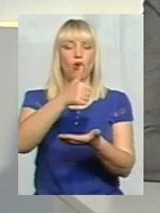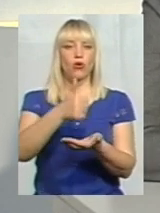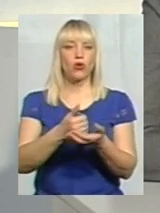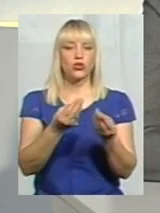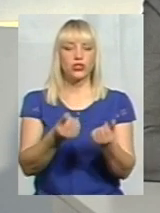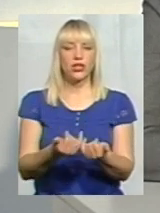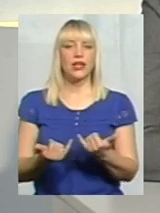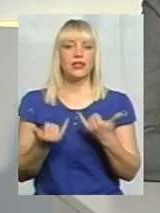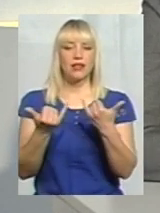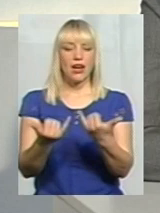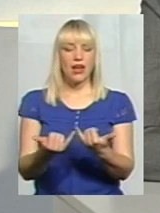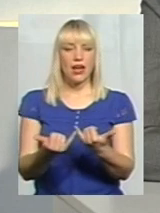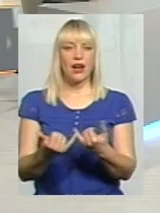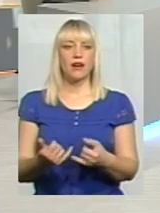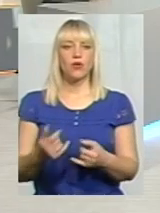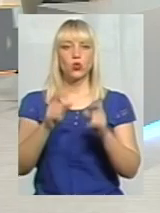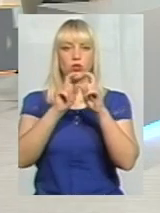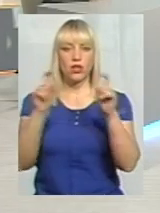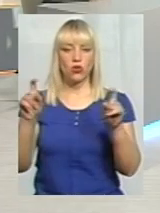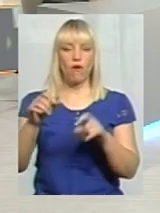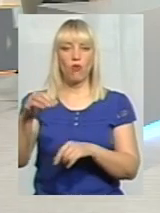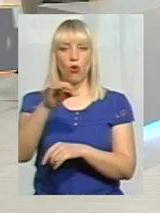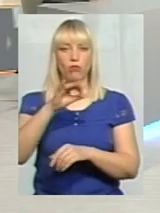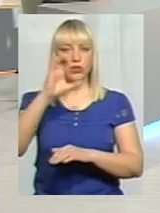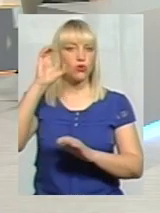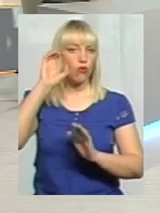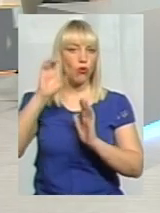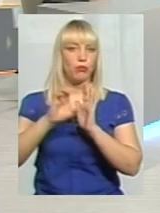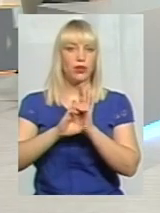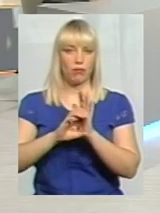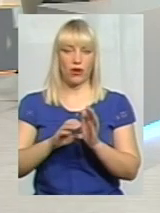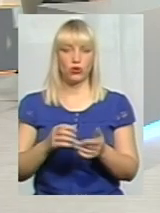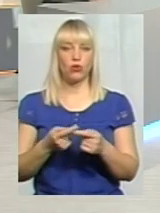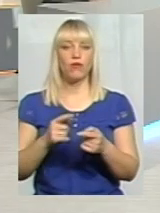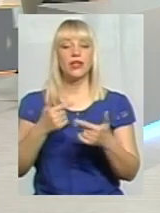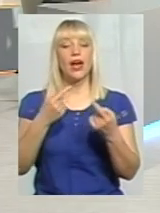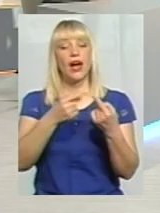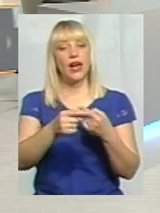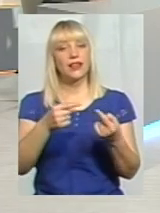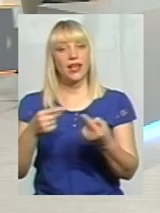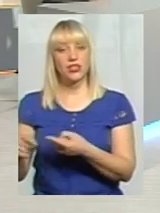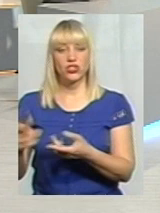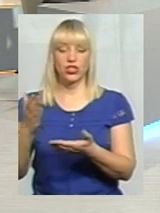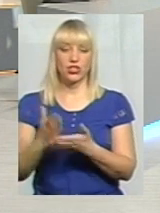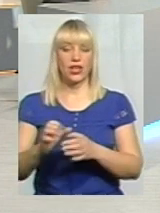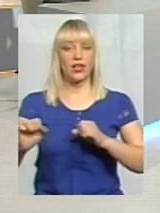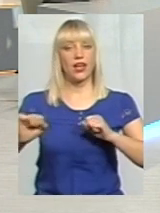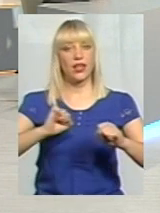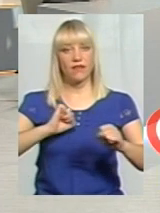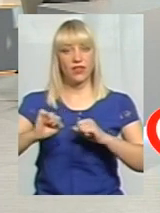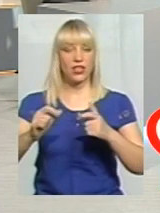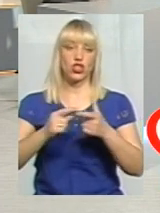для встанов обласного підпорядкування. Для всіх інших ми не є розпорядниками, є керівники чи